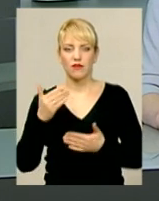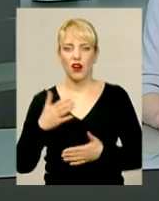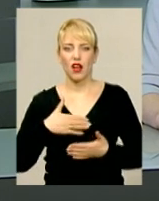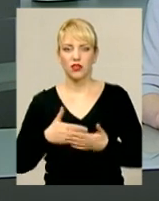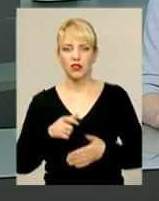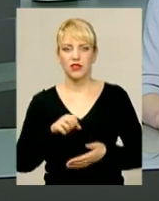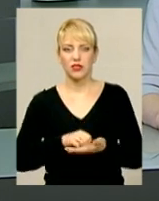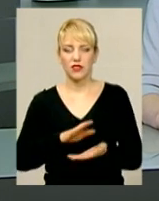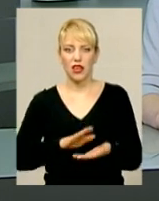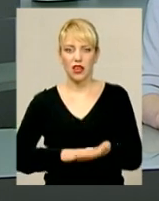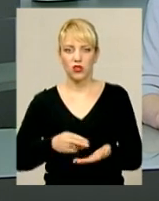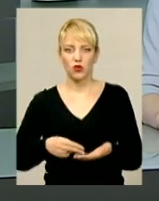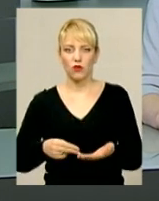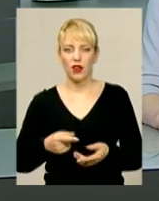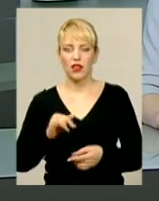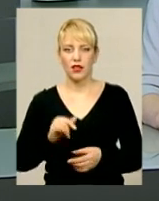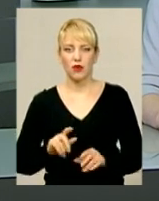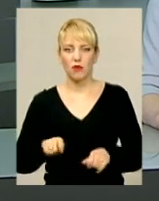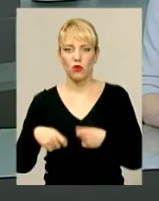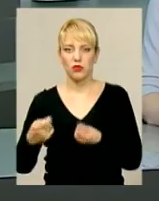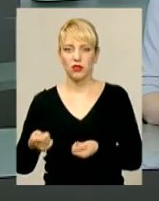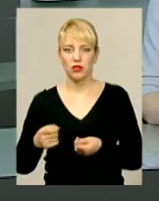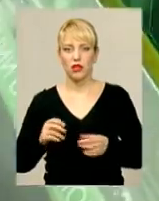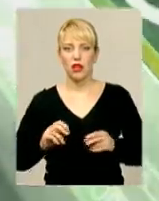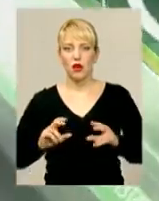зареєстрували та пообіцяли передати прокурору області.